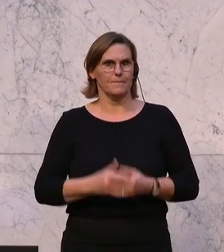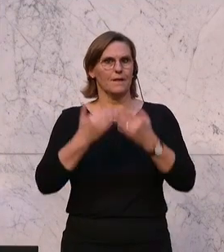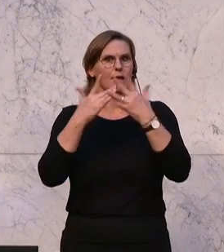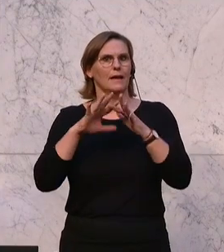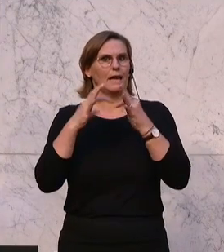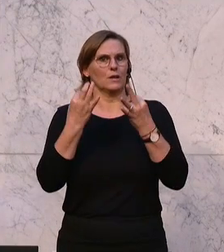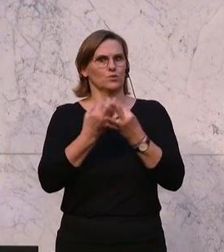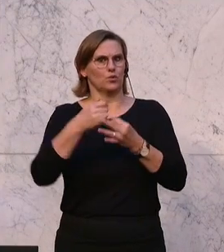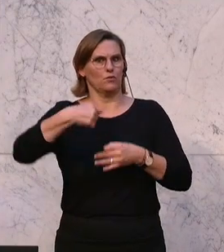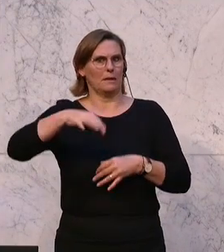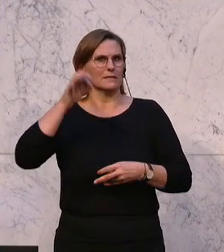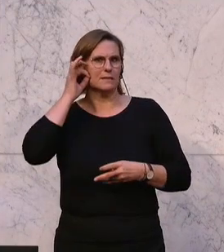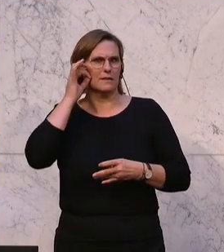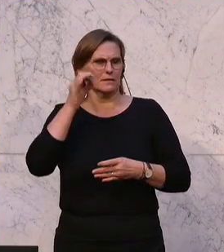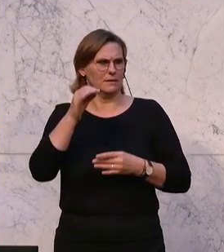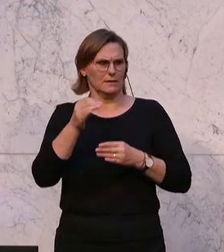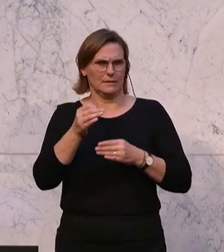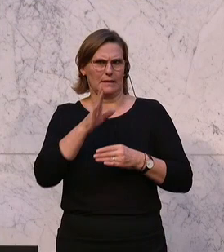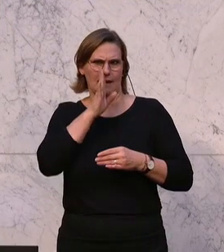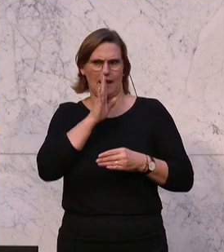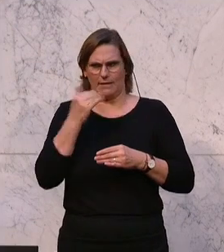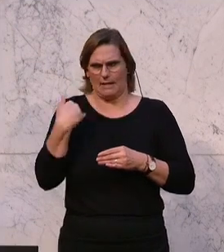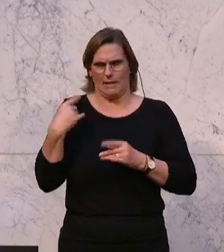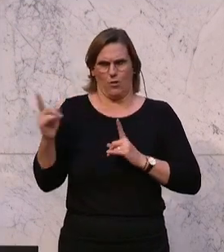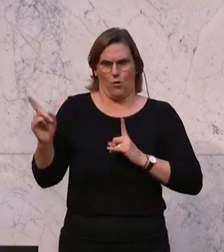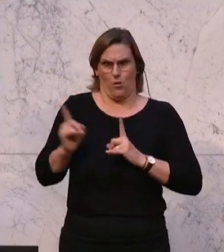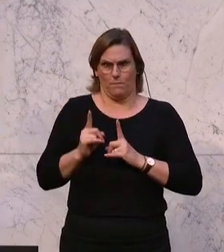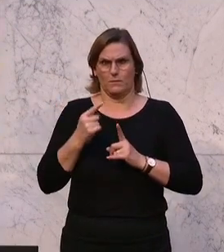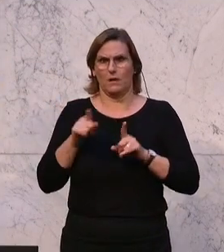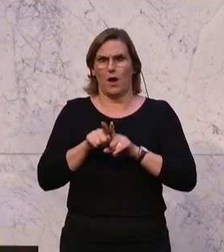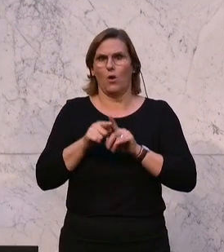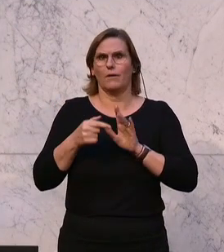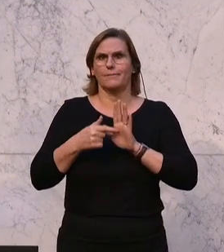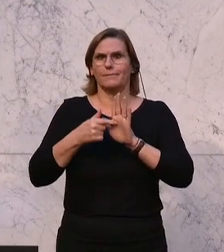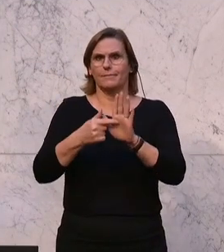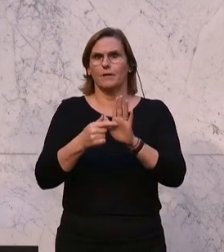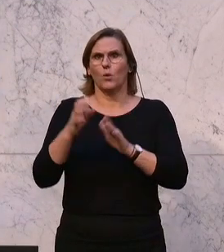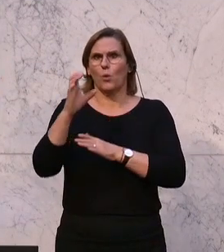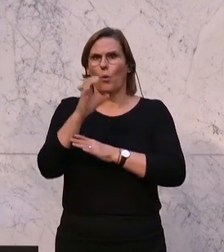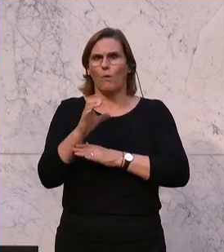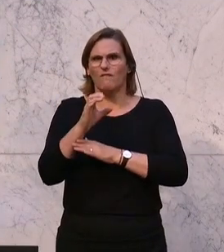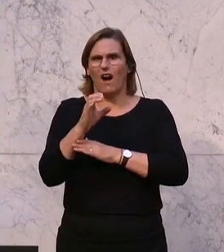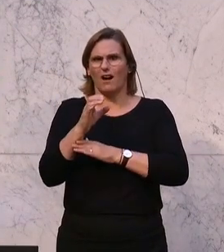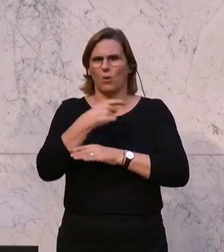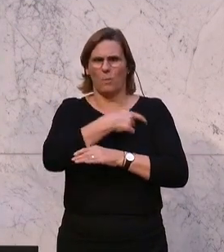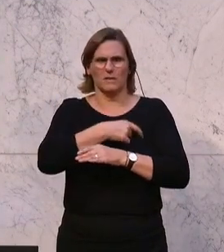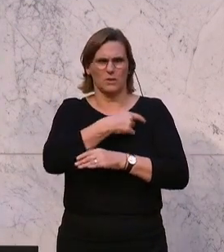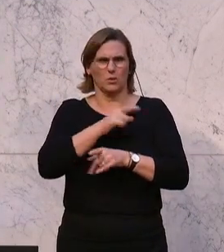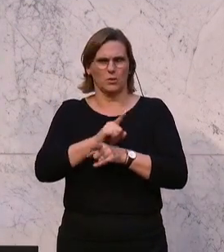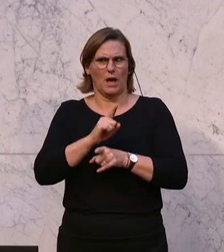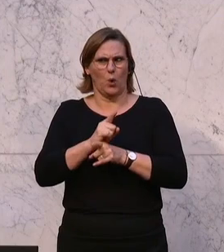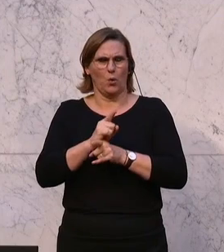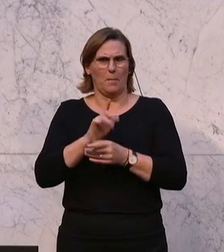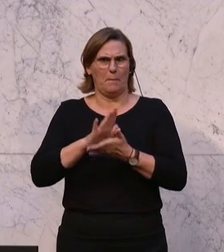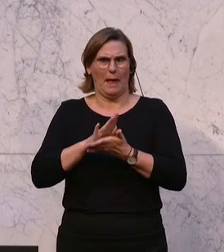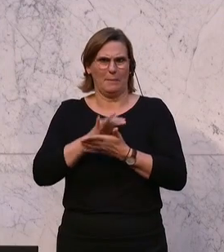Die Rechnungshofpräsidentin ist gerade vorhin gekommen, die hat Ihnen auch nachgewiesen, dass Ihre Kofag ein Konstrukt war, das man so nicht aufrechterhalten